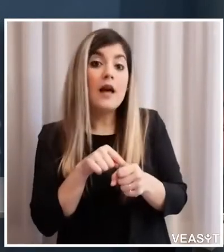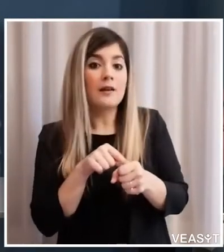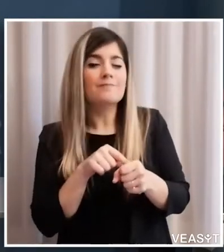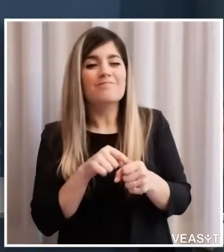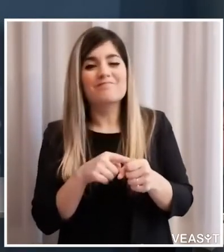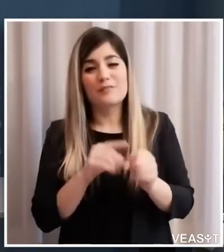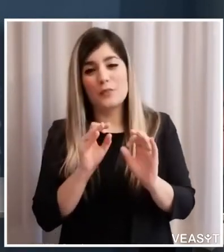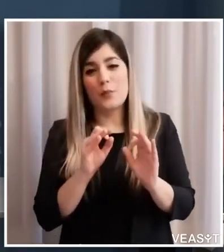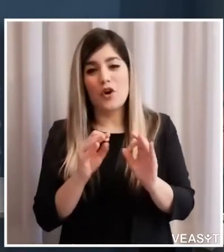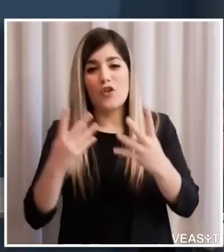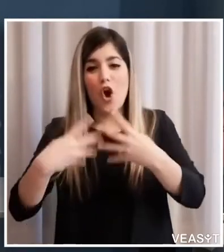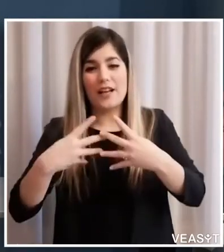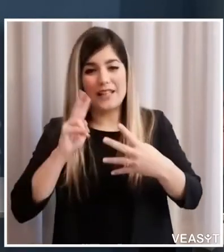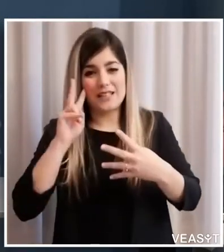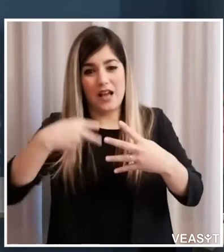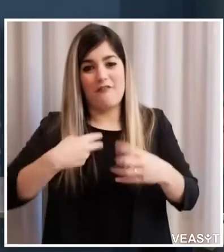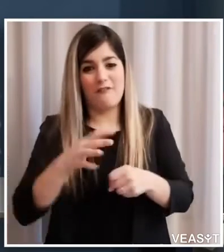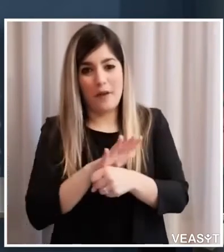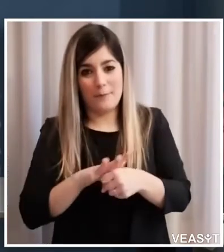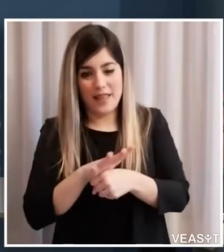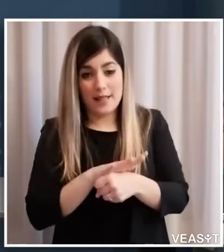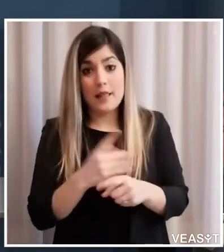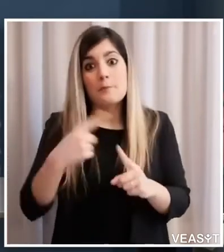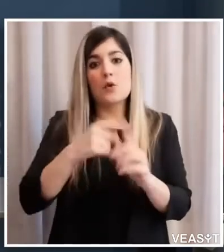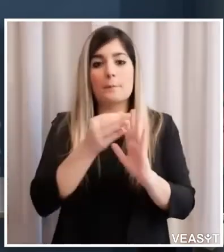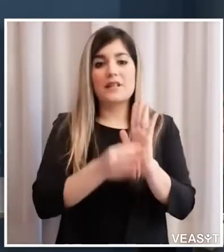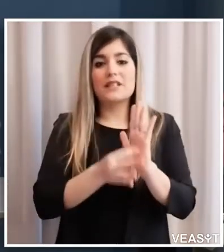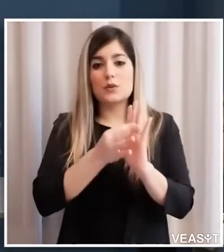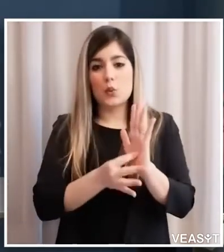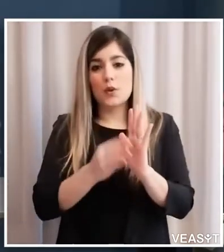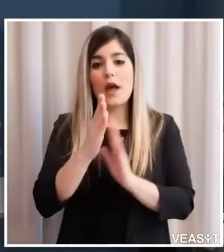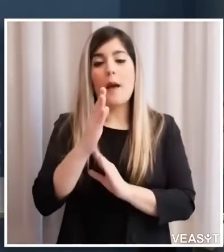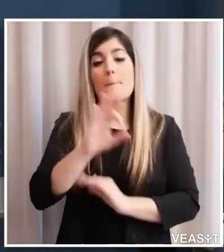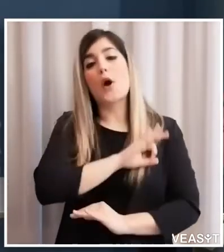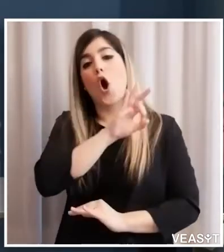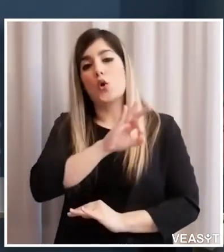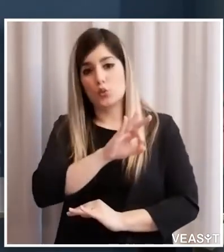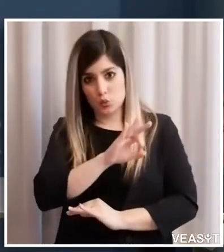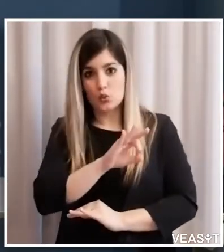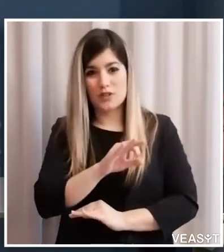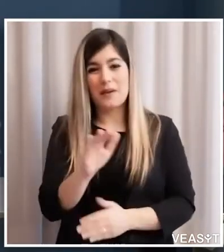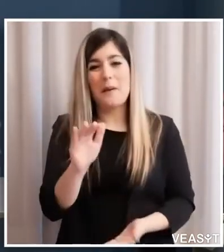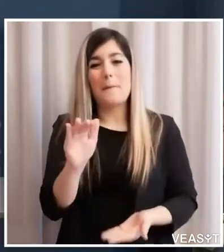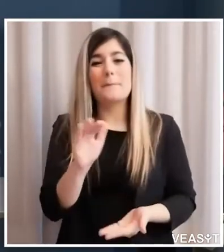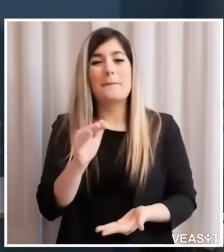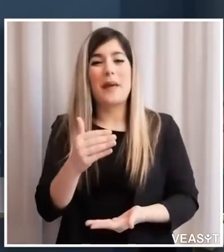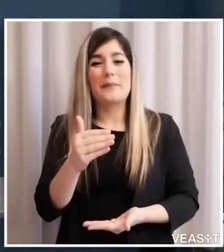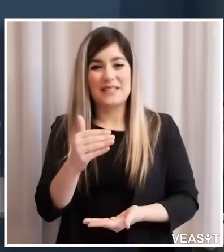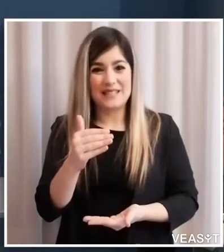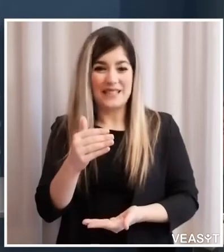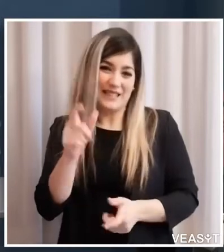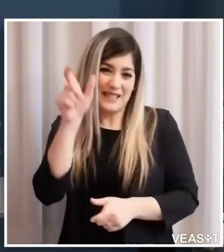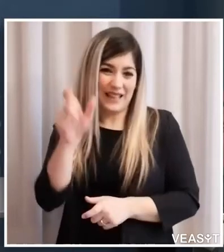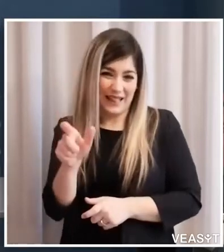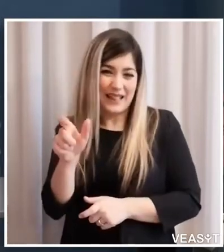con le misure previste poi il bonus babysit di 600 euro mensili o 1000 euro mensili per